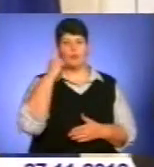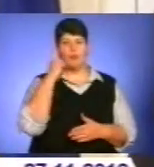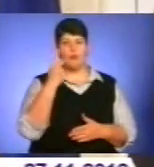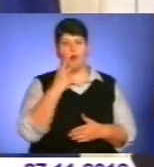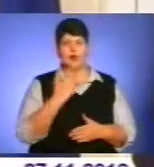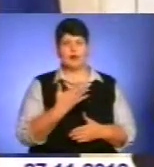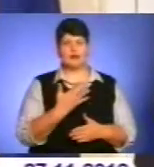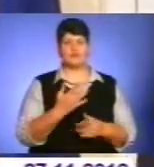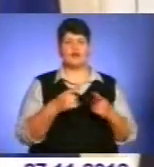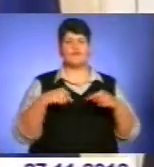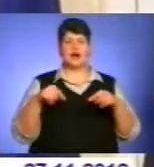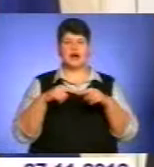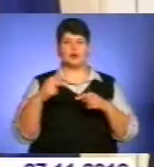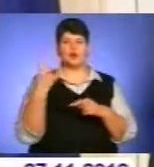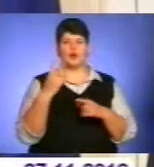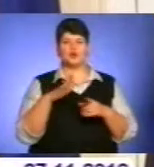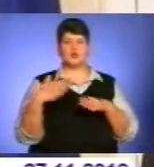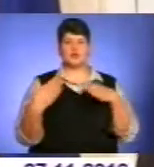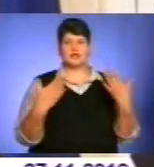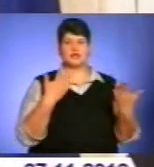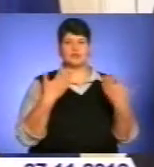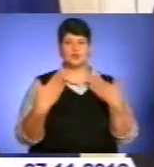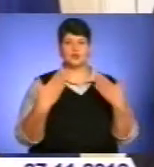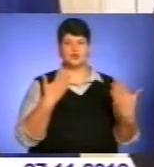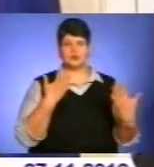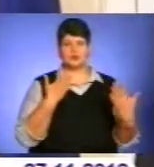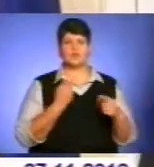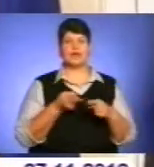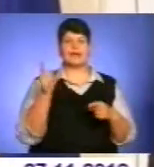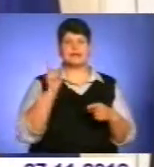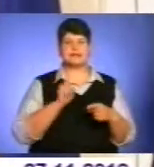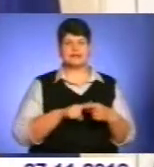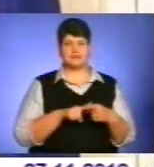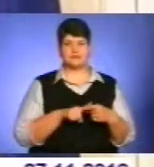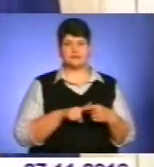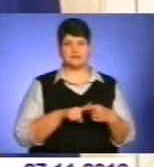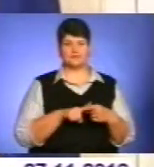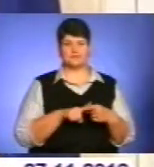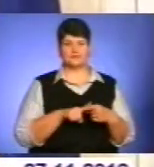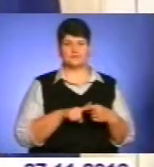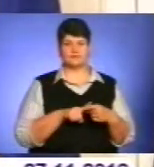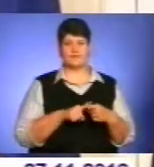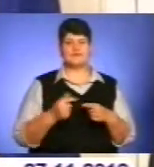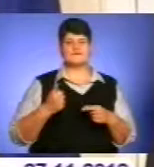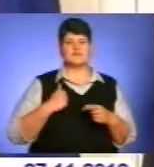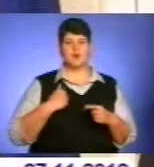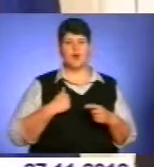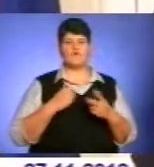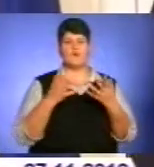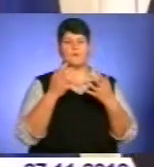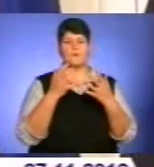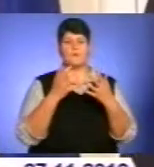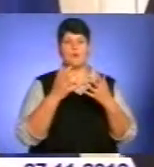наших двосторонніх стосунків – це військово-промисловий галузь,